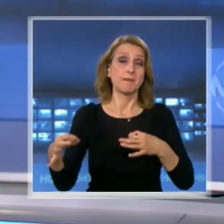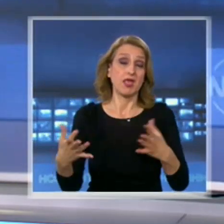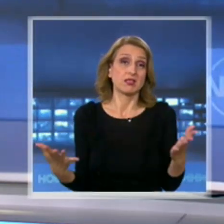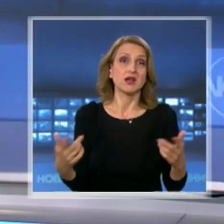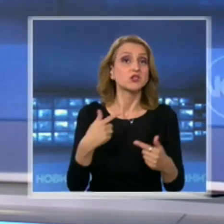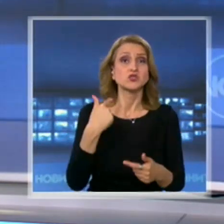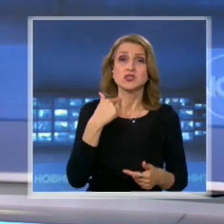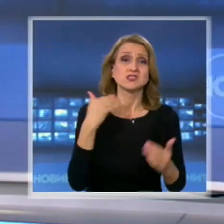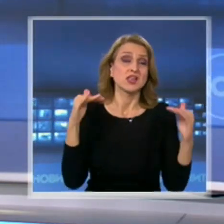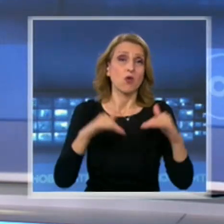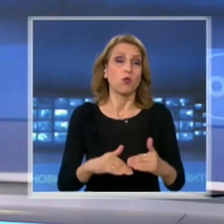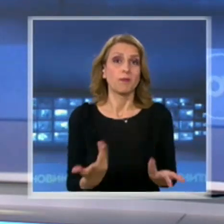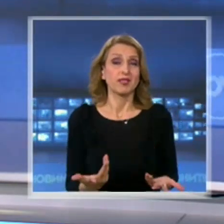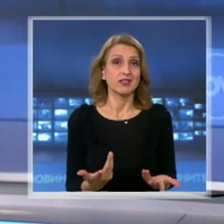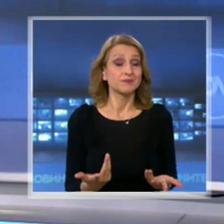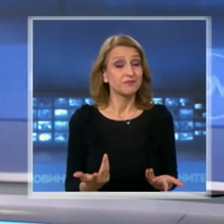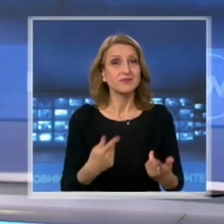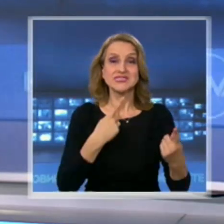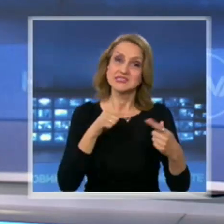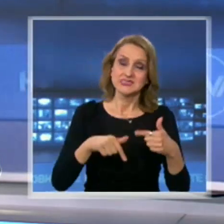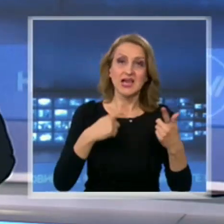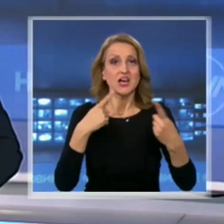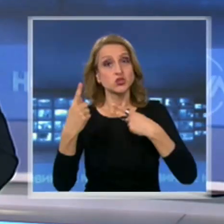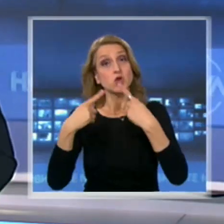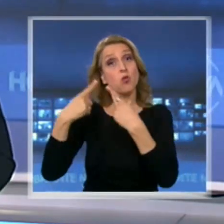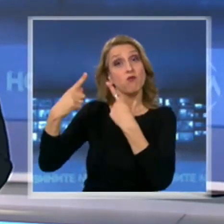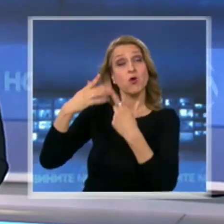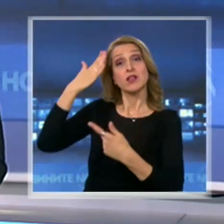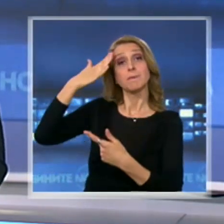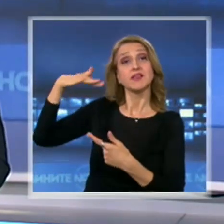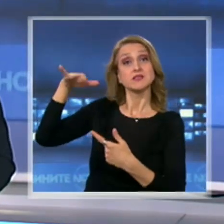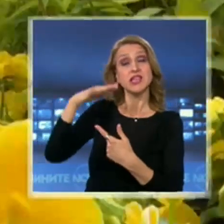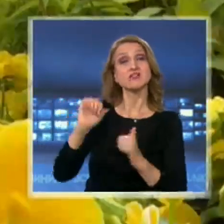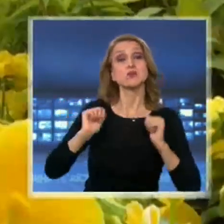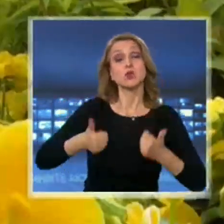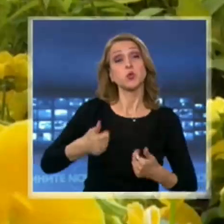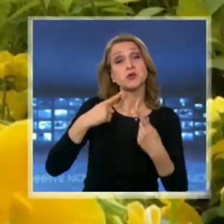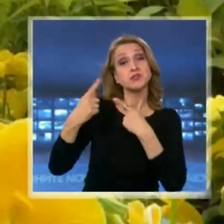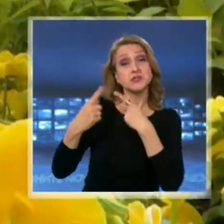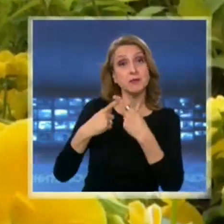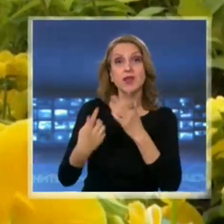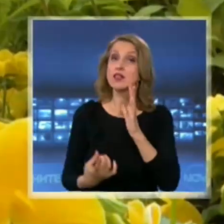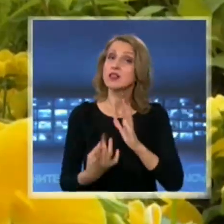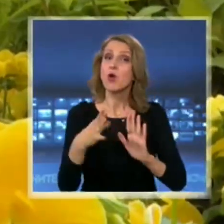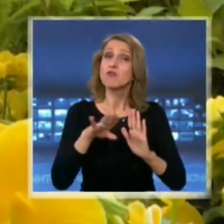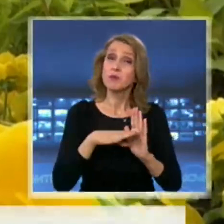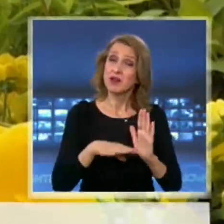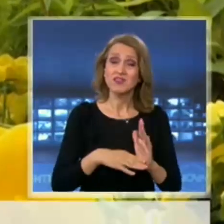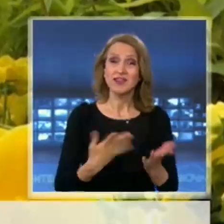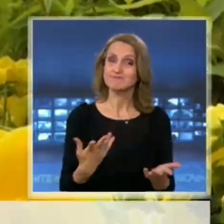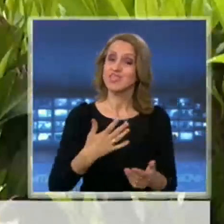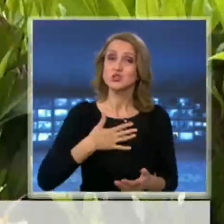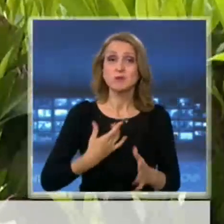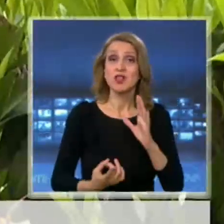доведе до загуби. От бранша ще обсъждат проблема с Министерството на туризма. Новите правила вече създават нови изпитания и